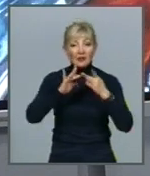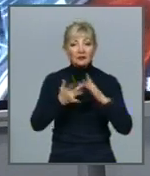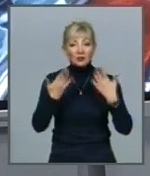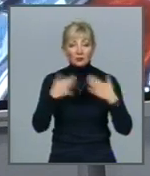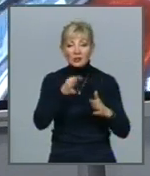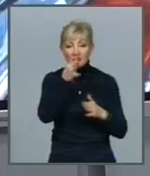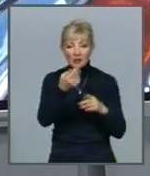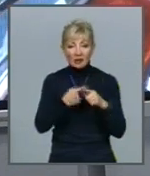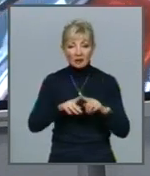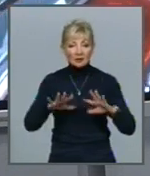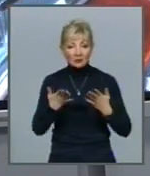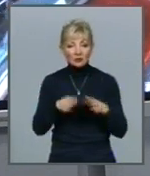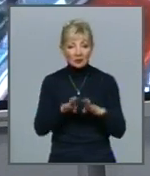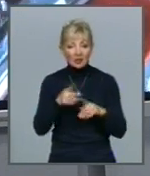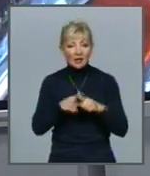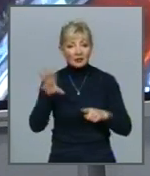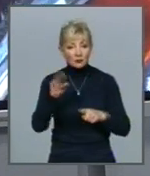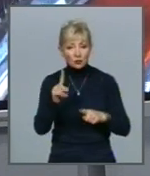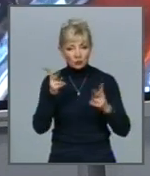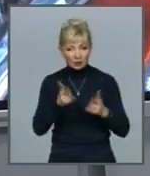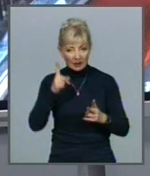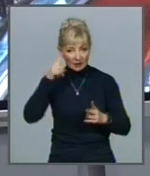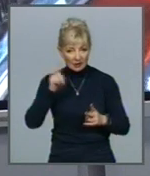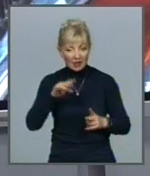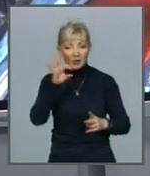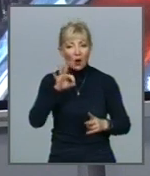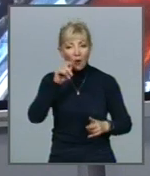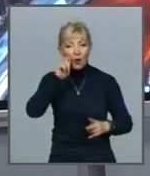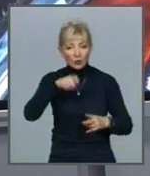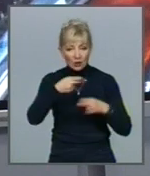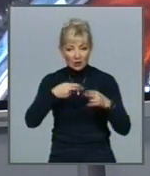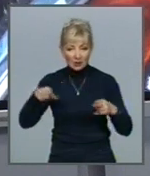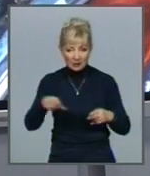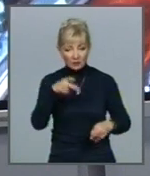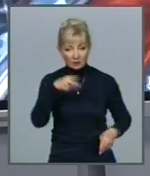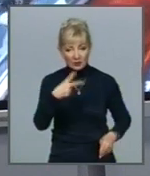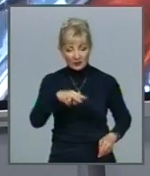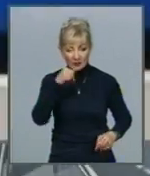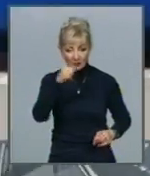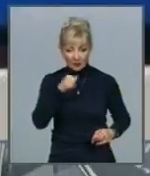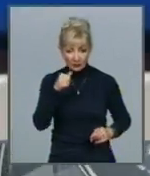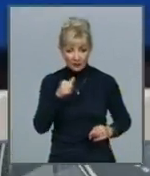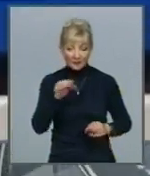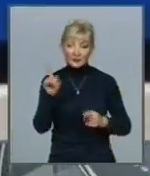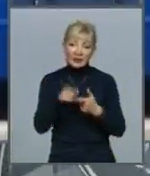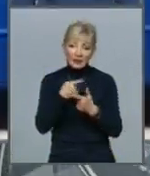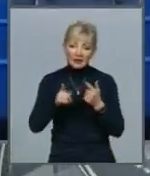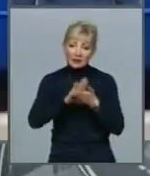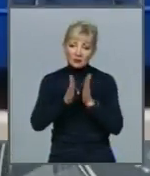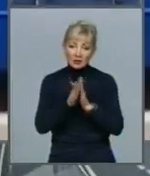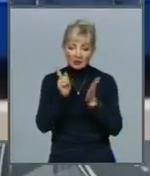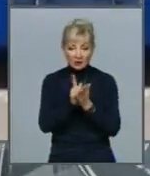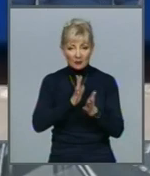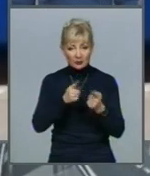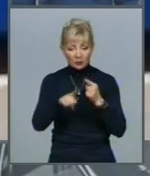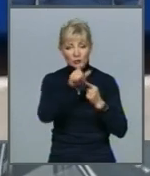прозвали Цей випадок так Це все, що потрібно знати про Укрзалізницю в 2020 році Або ж ситуація могла бути іншою